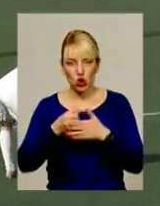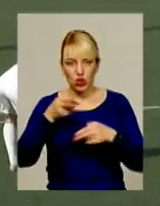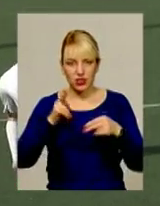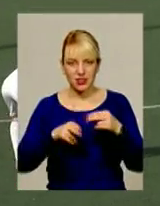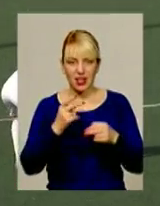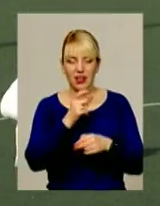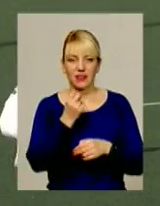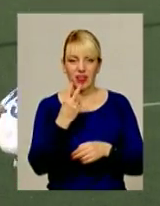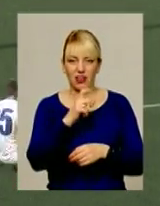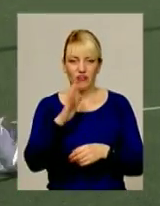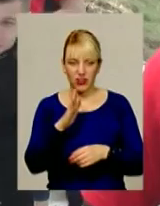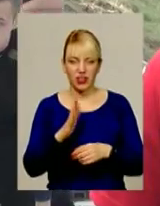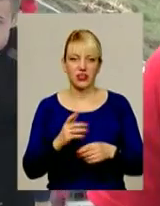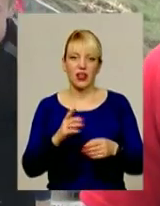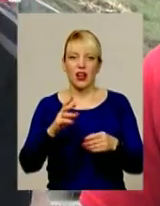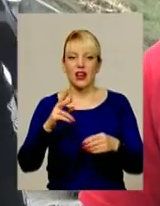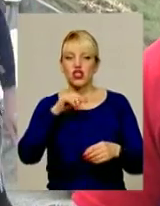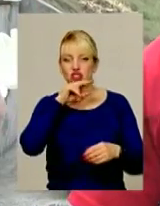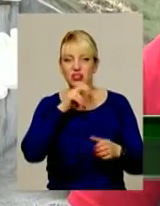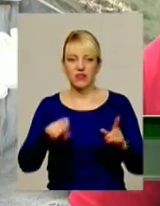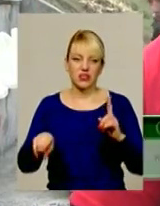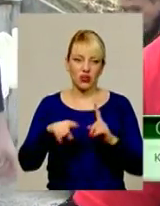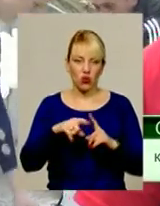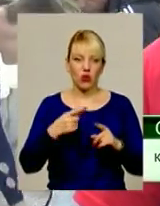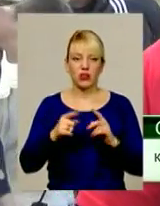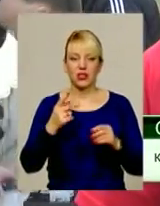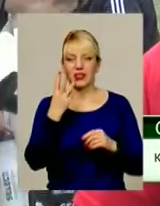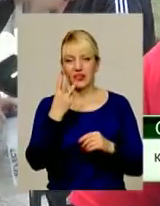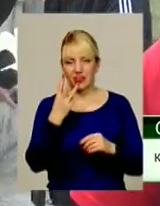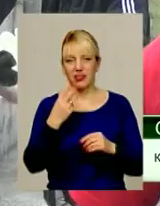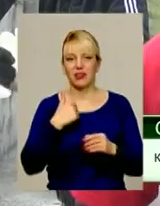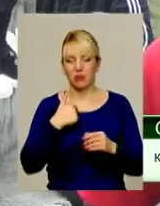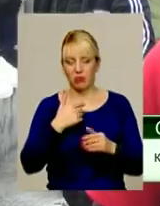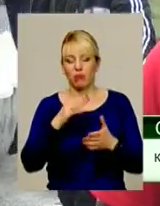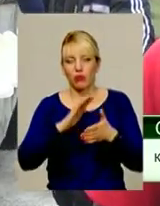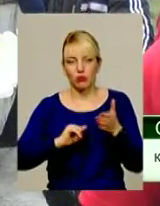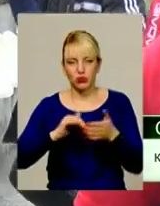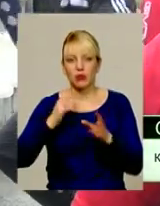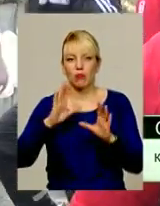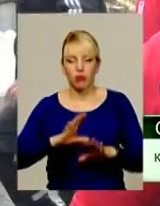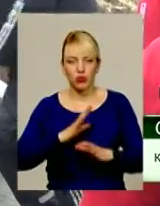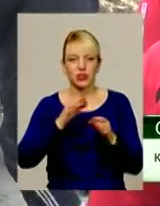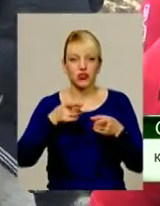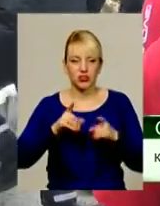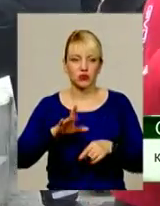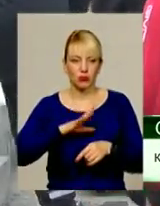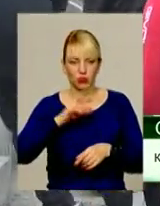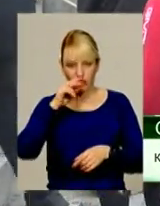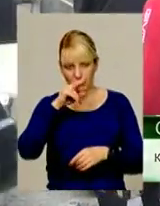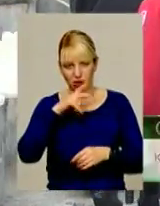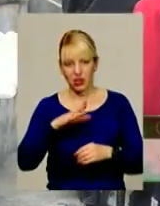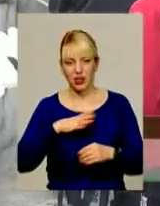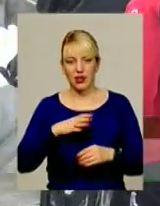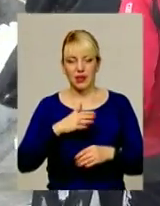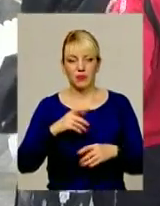чернівчани з рахунком 3-2. Забили три м'ячі, і багато ми пропустили сьогодні. Звісно, були помилки, поле вузьке, великість